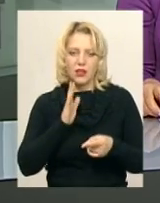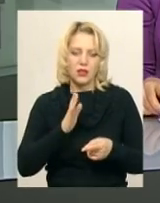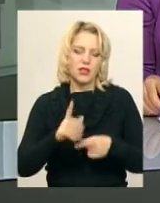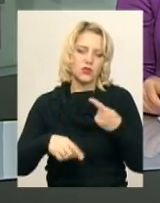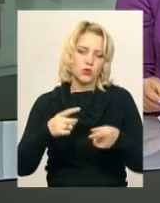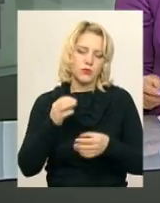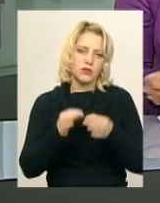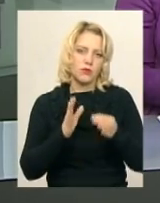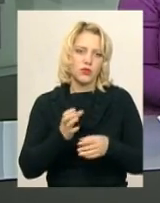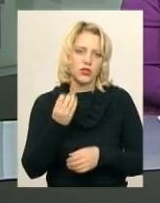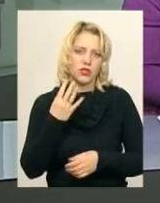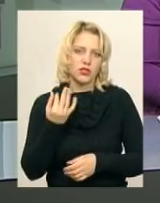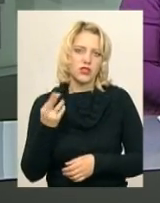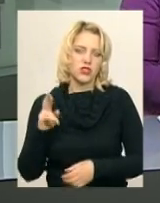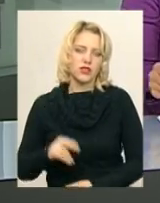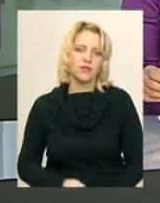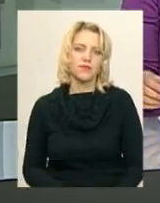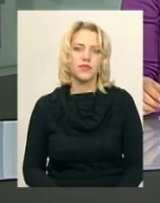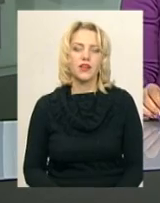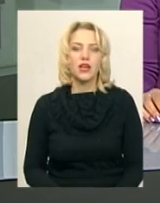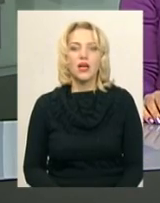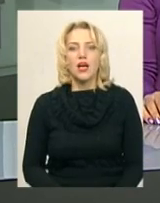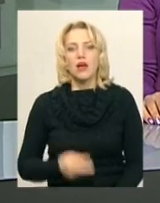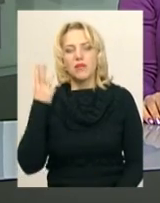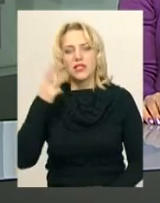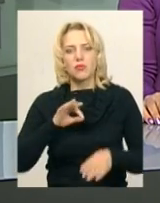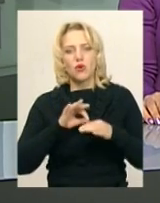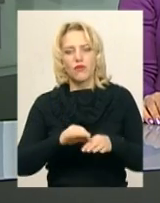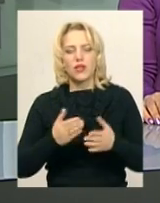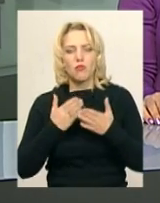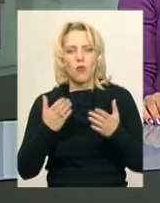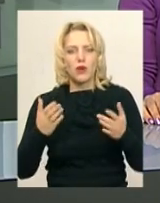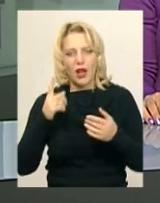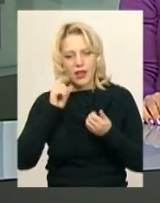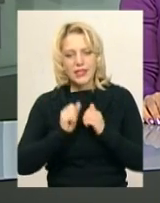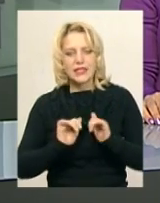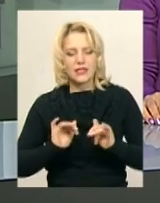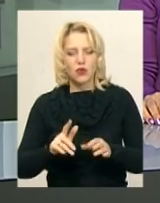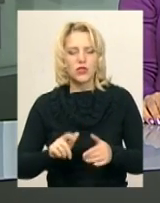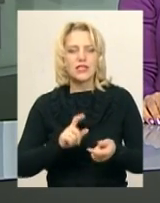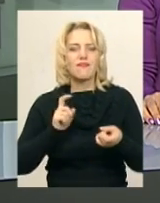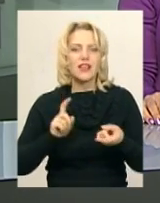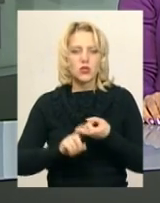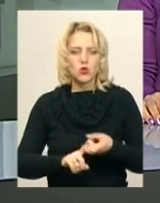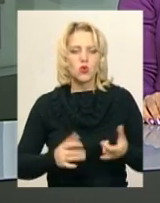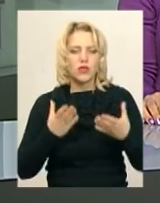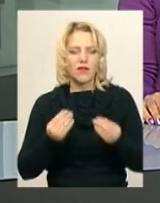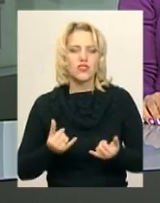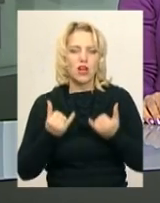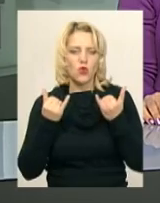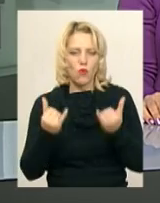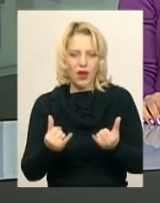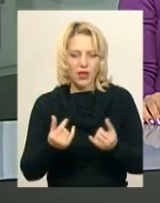січня. У Хмельницькому провели меморіальні заходи у зв'язку із Днем шанування учасників ліквідації